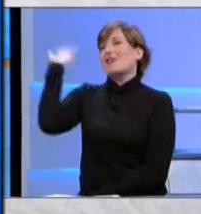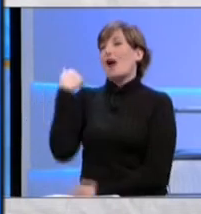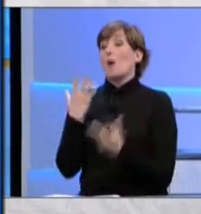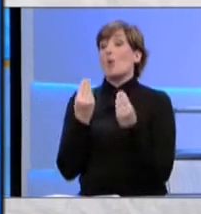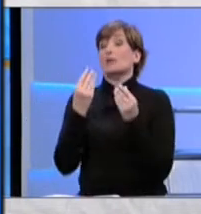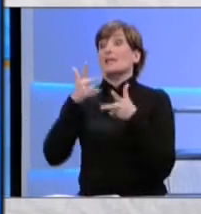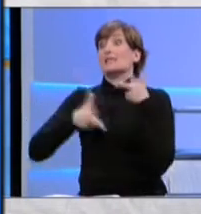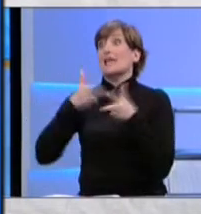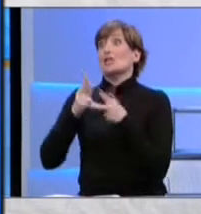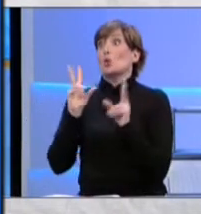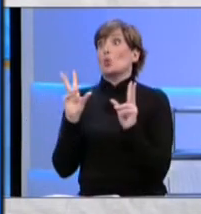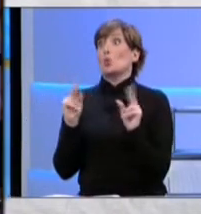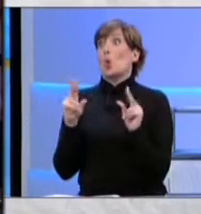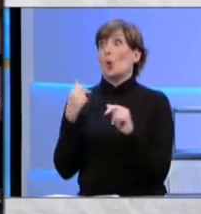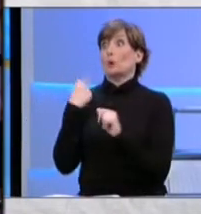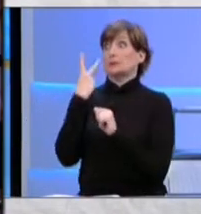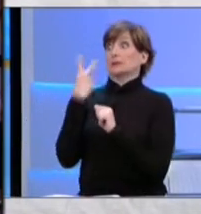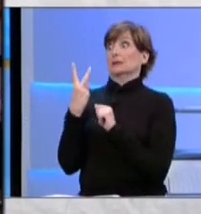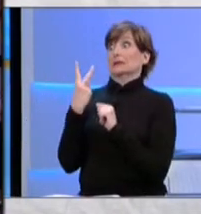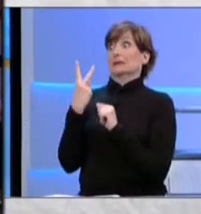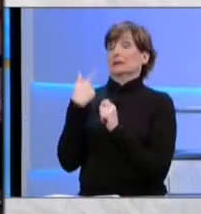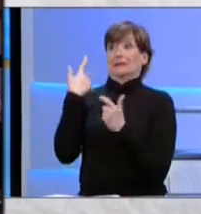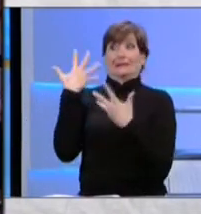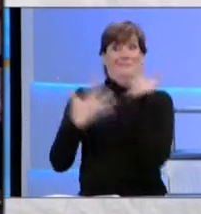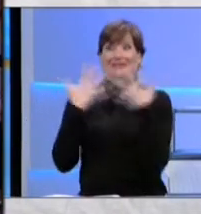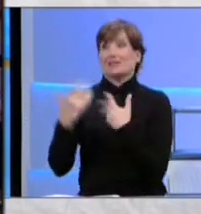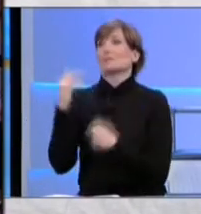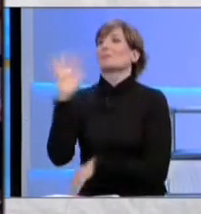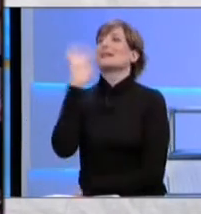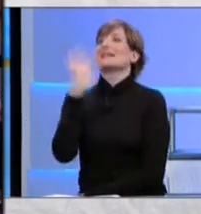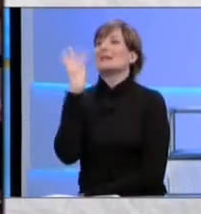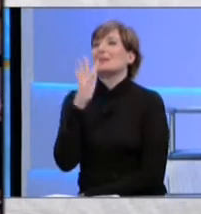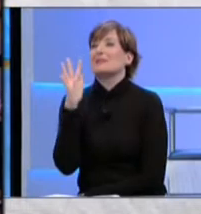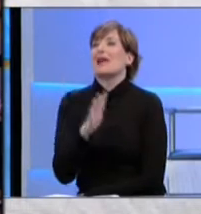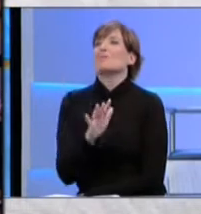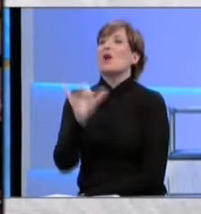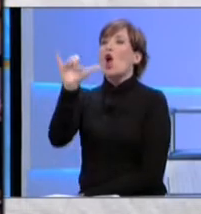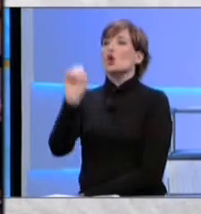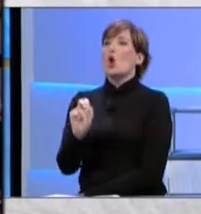nuovi mi faccio dei grandi pasticci, per esempio YouTube,